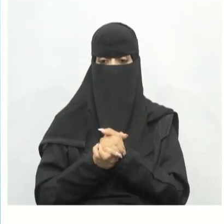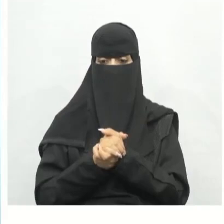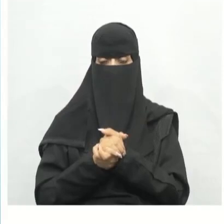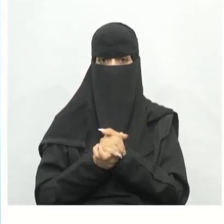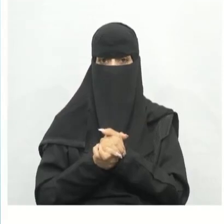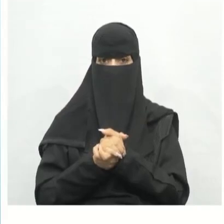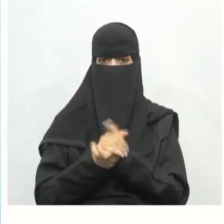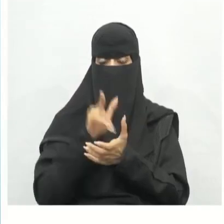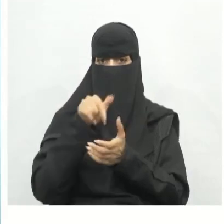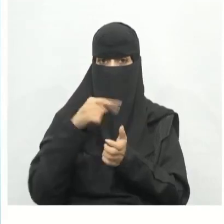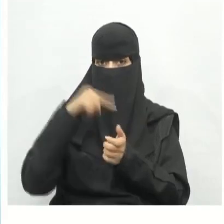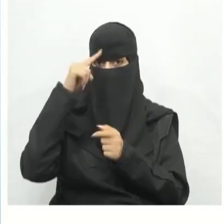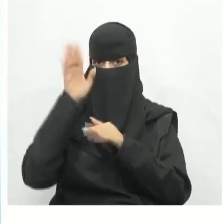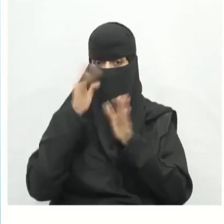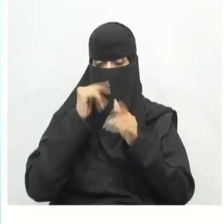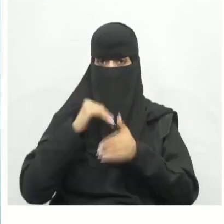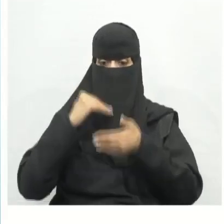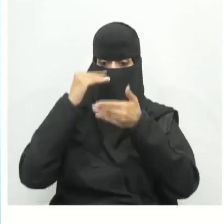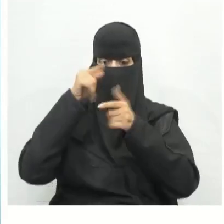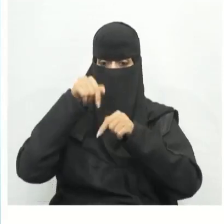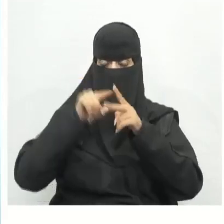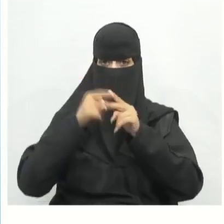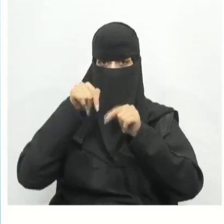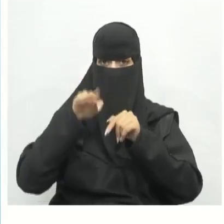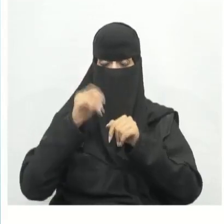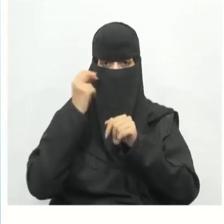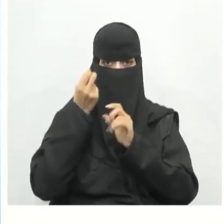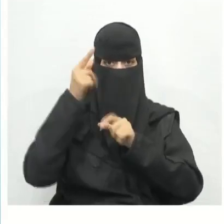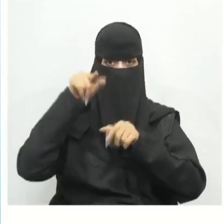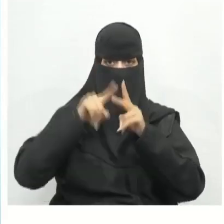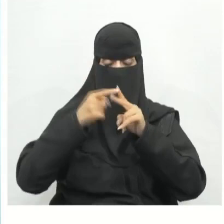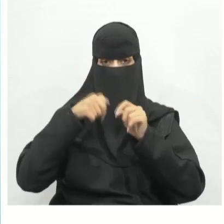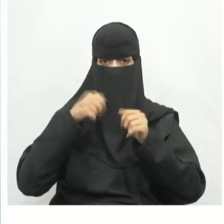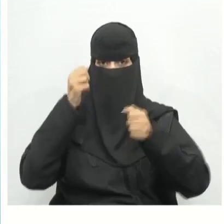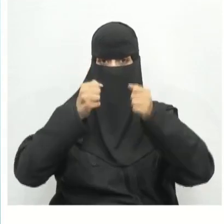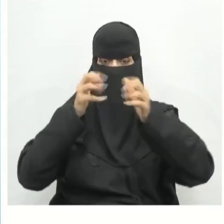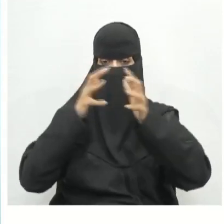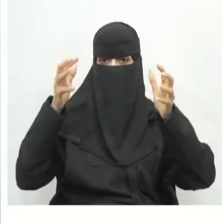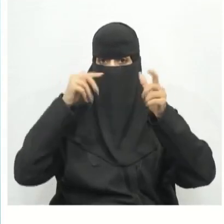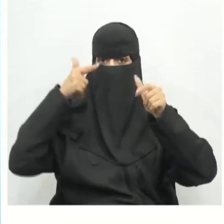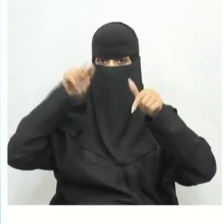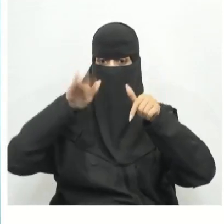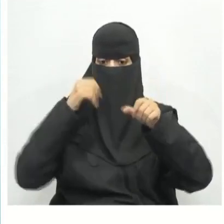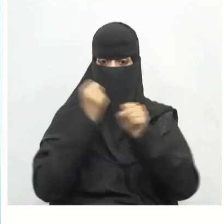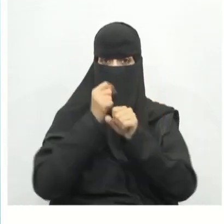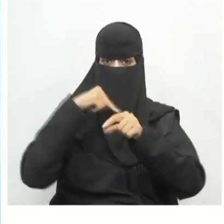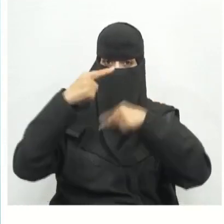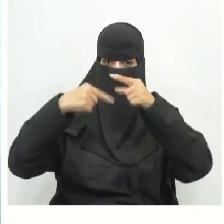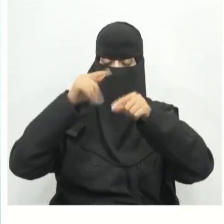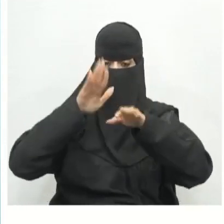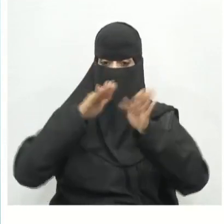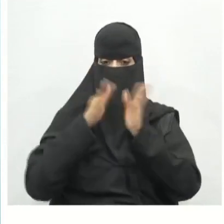أحد الأمثلة على الإنتاج الآلي الذكي تصنيع الشاحنات حيث تعمل الشاحنات التقليدية